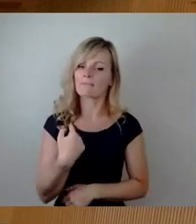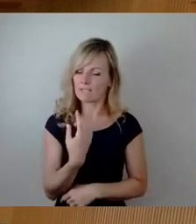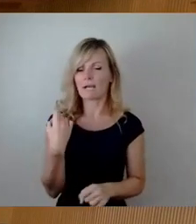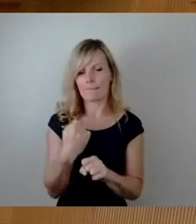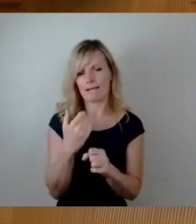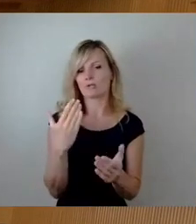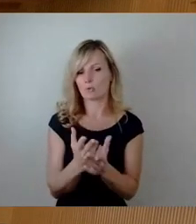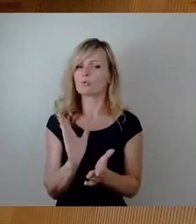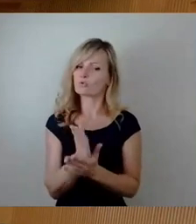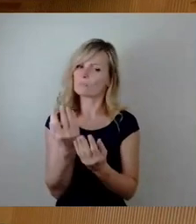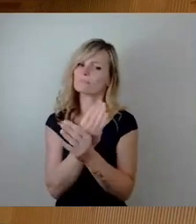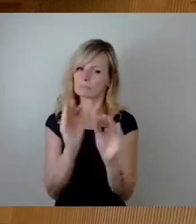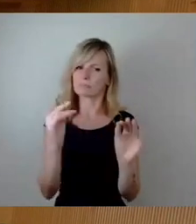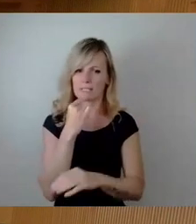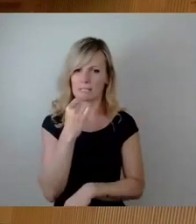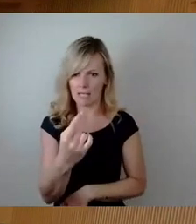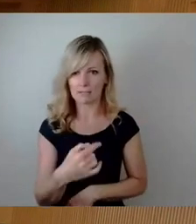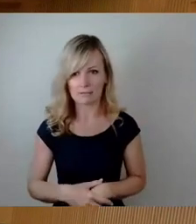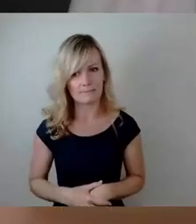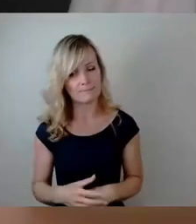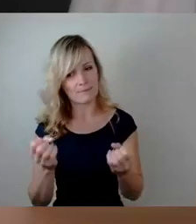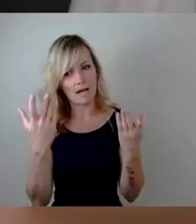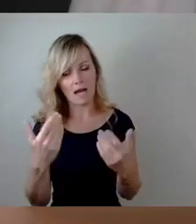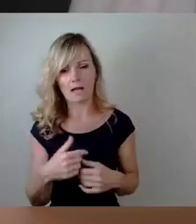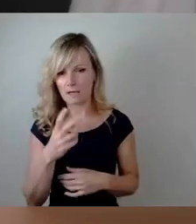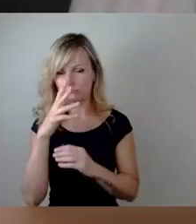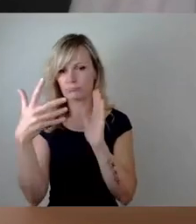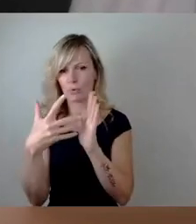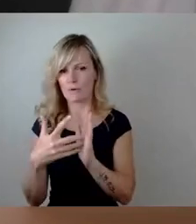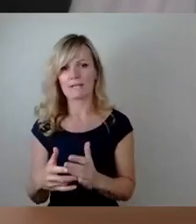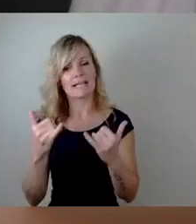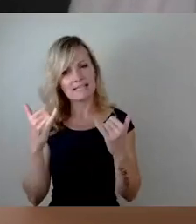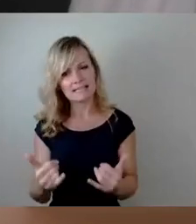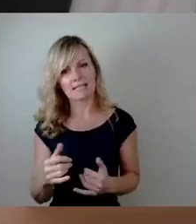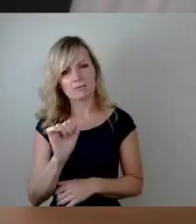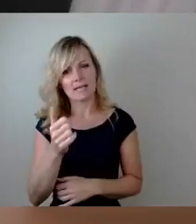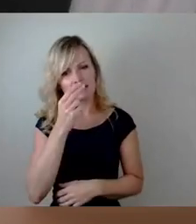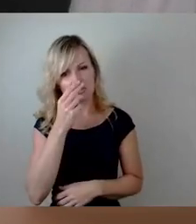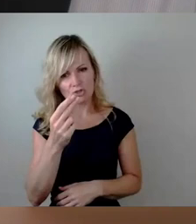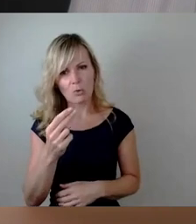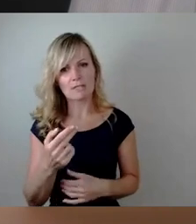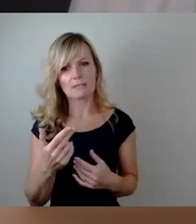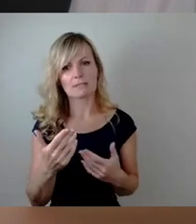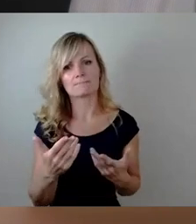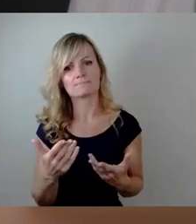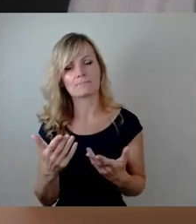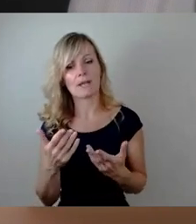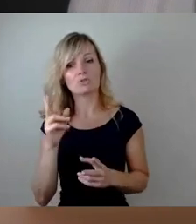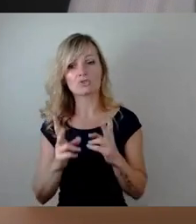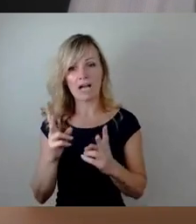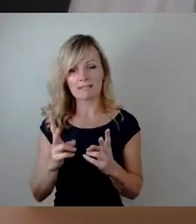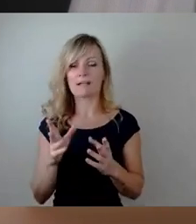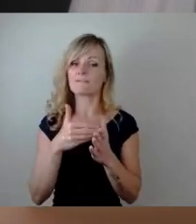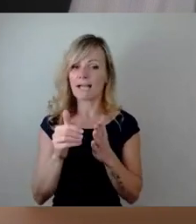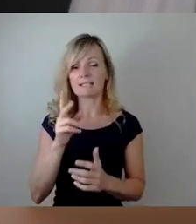gestellt, das werden wir mit aller Nachdruck tun, aber jetzt gilt es erstmal, wie gesagt, den Schaden, weiteren Schaden von